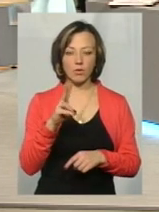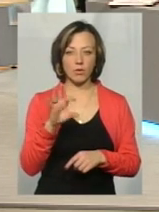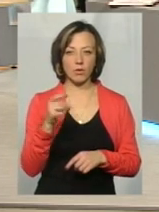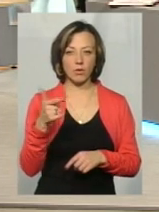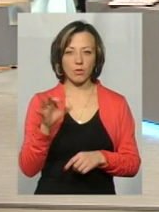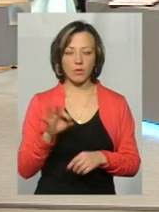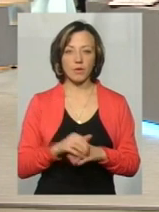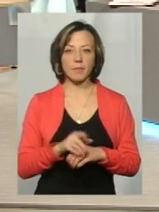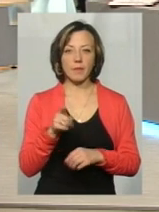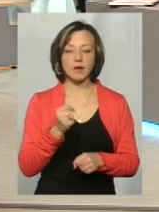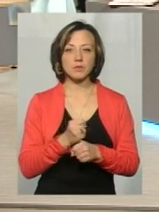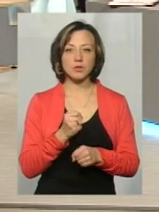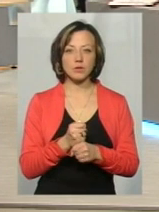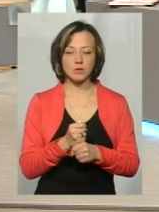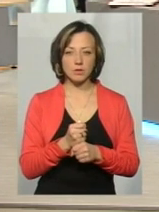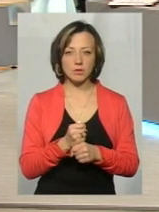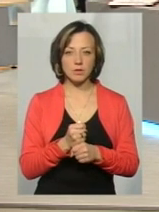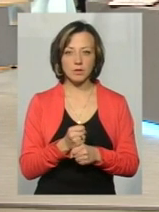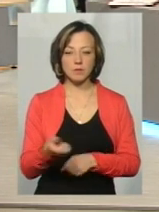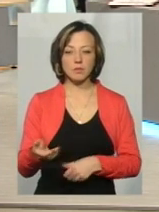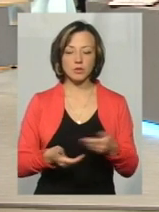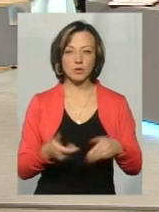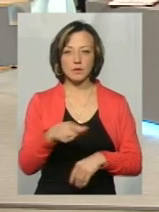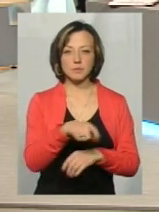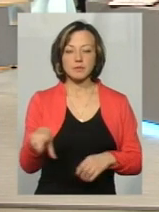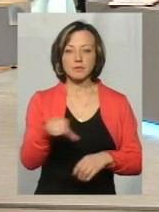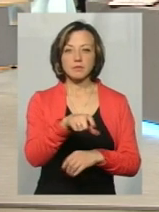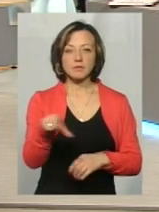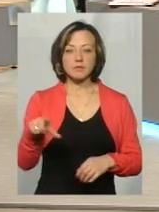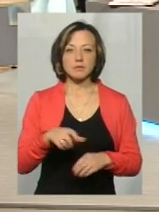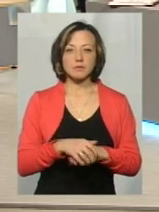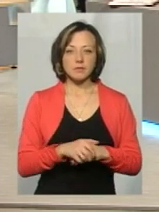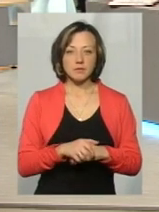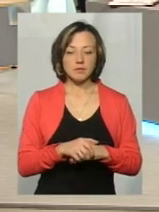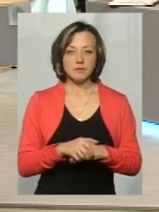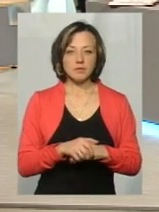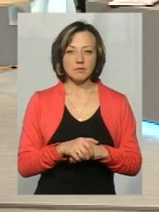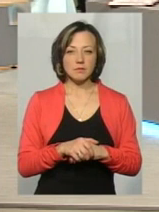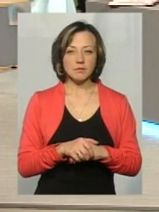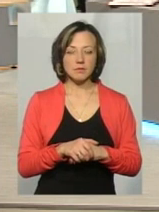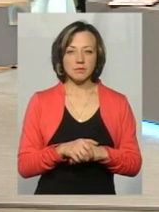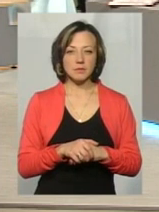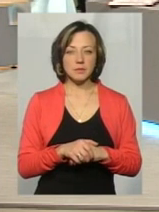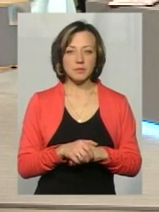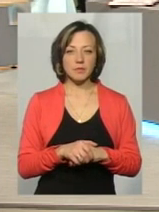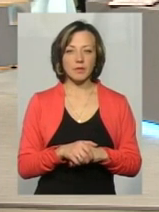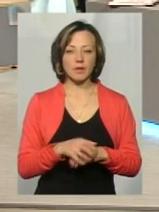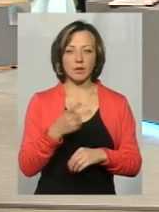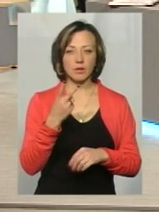Там зробилися шахунки переходи. На одній кладі, другі, і перехрозь,